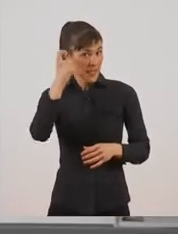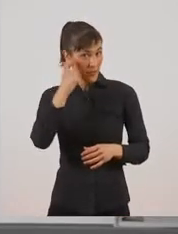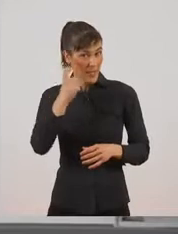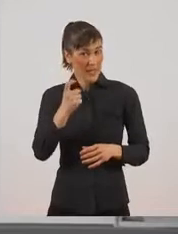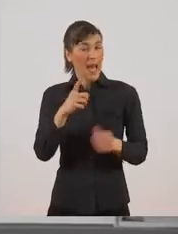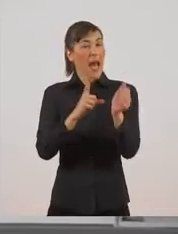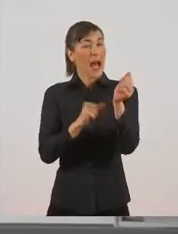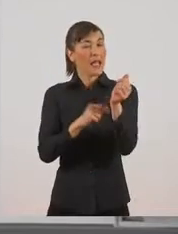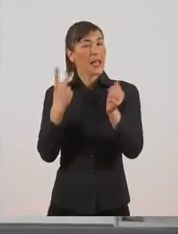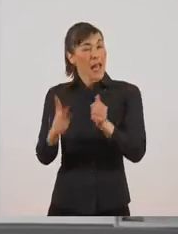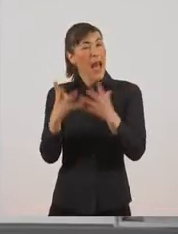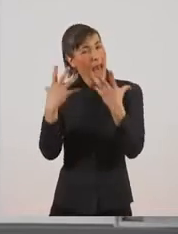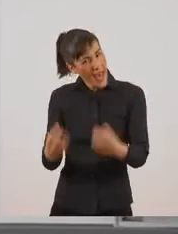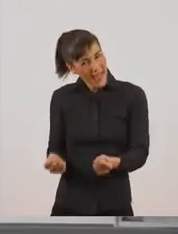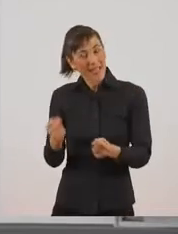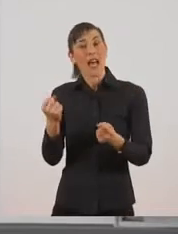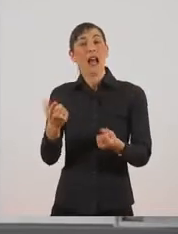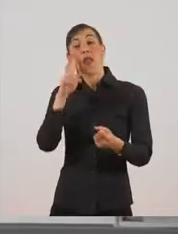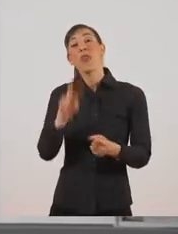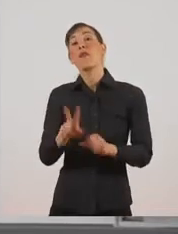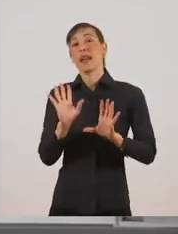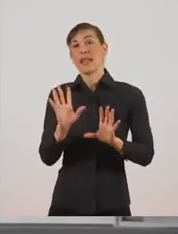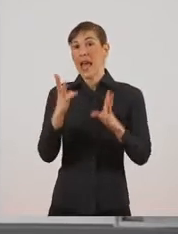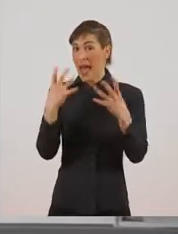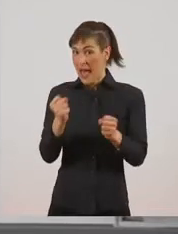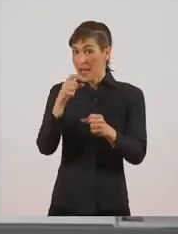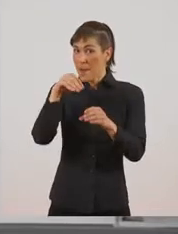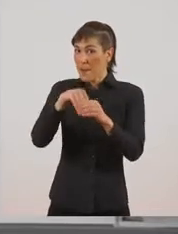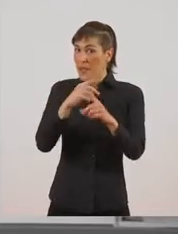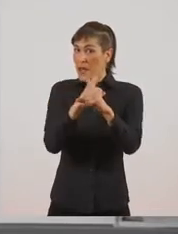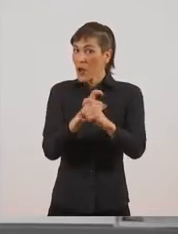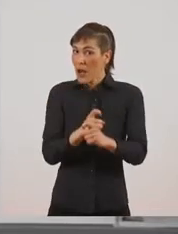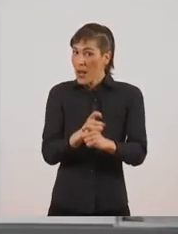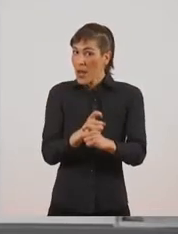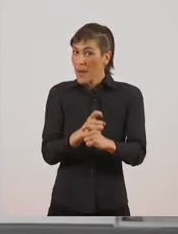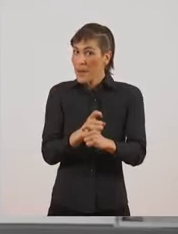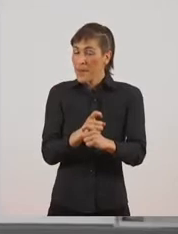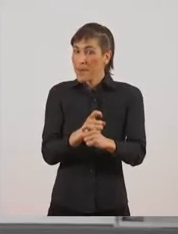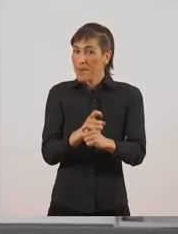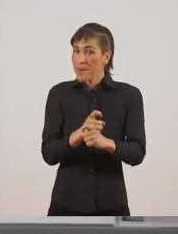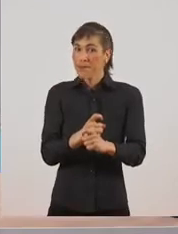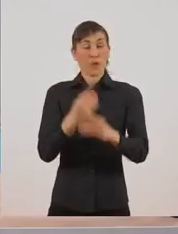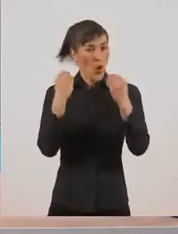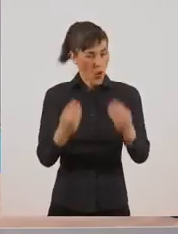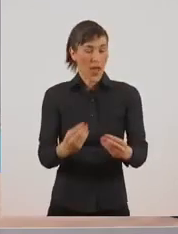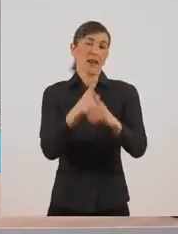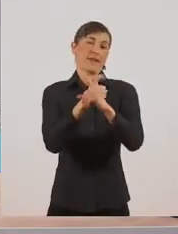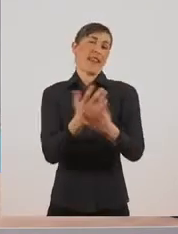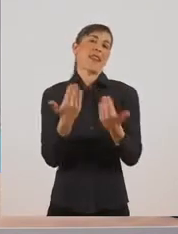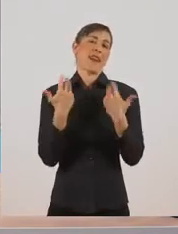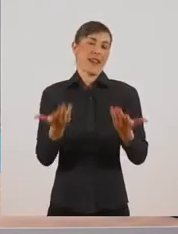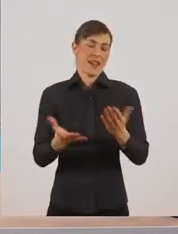μπορείτε να το σκεφτείτε, Εάν έχουν σπονδυλική στήλη. Πολύ ωραία. Τα χταπόδια δεν έχουν σπονδυλική στήλη.